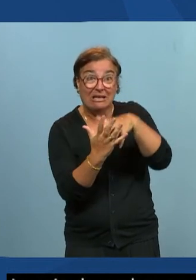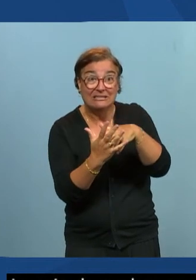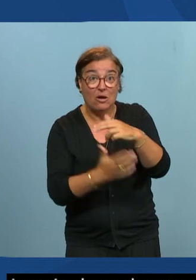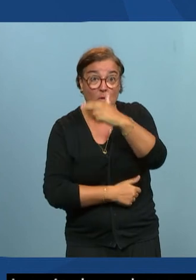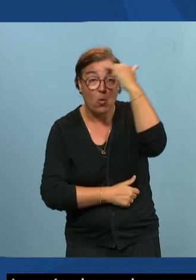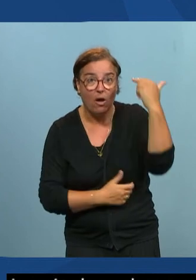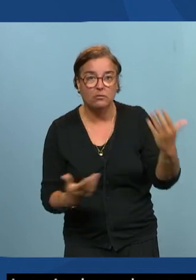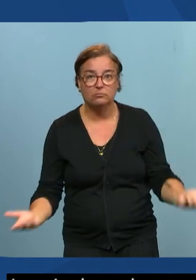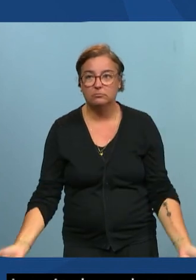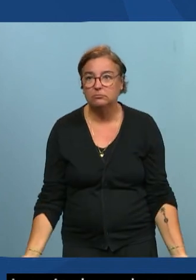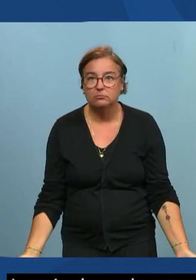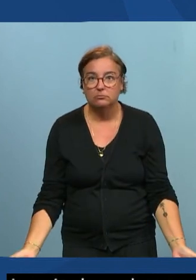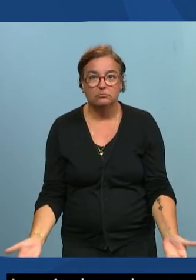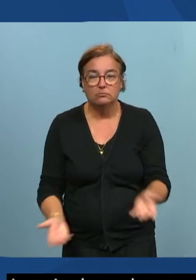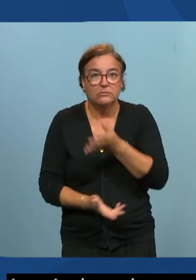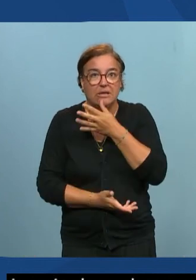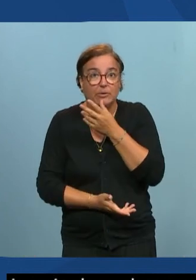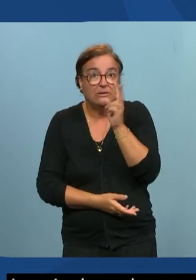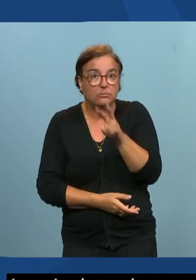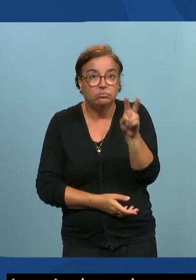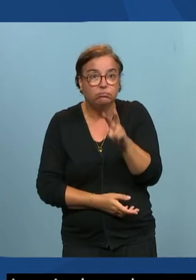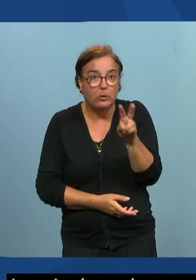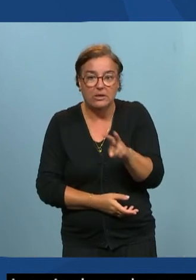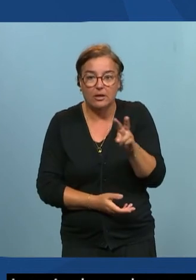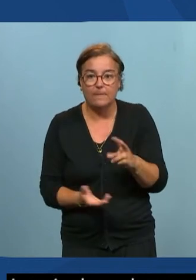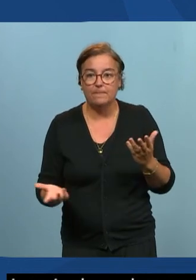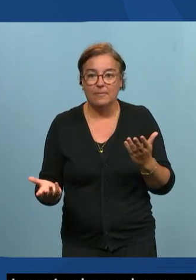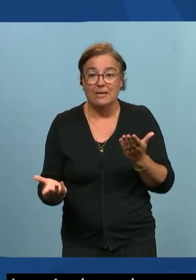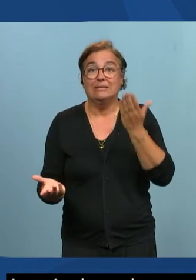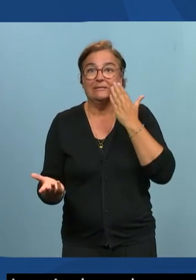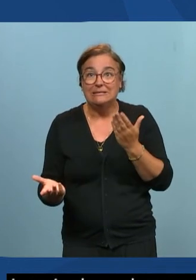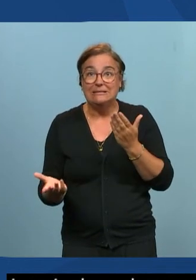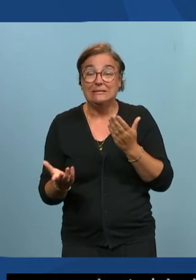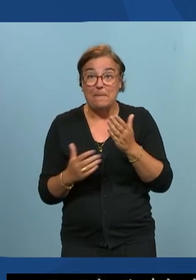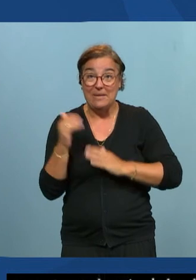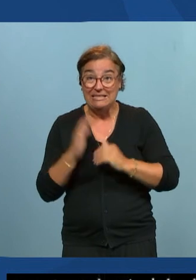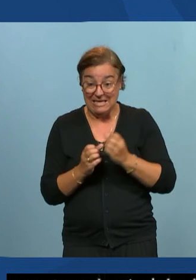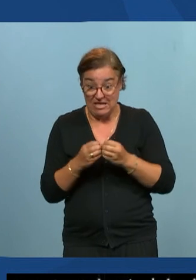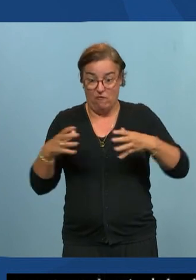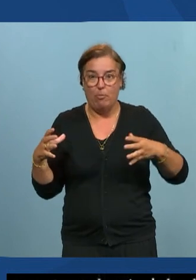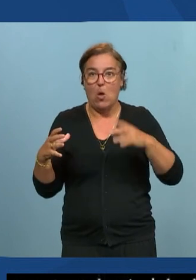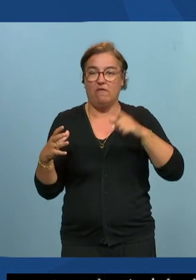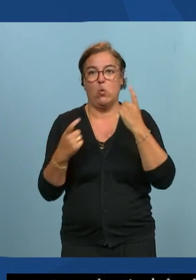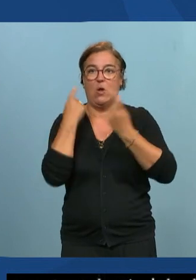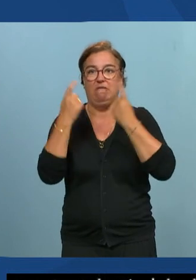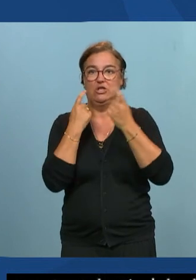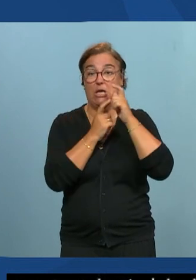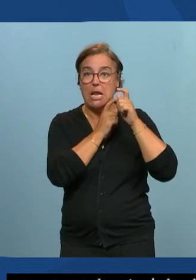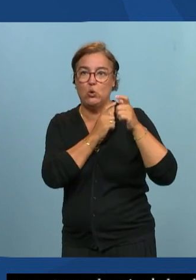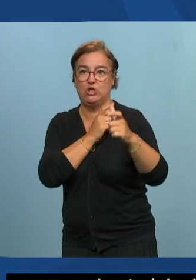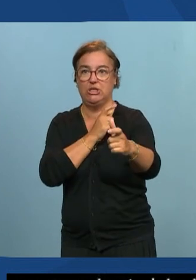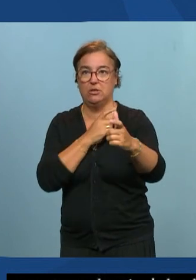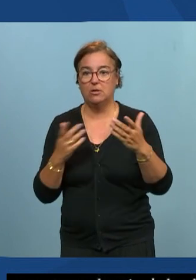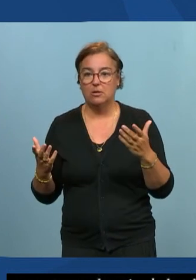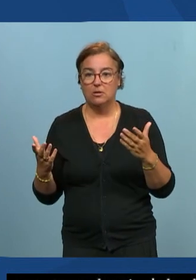on peut se voir ces choses-là quand vous développez réfléchissez à la logique quand vous développez